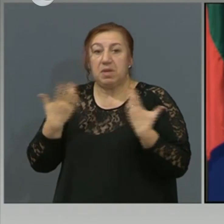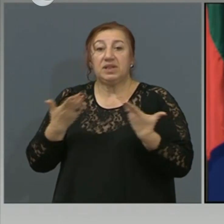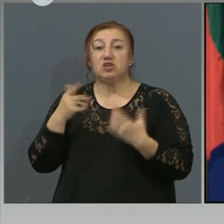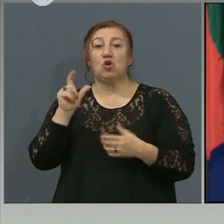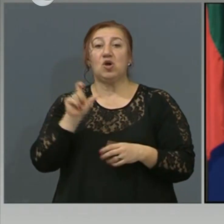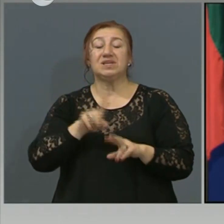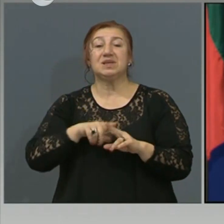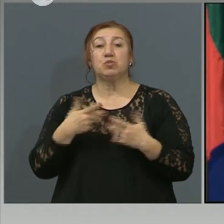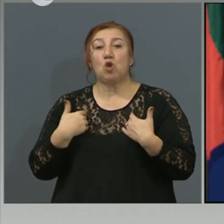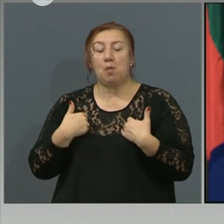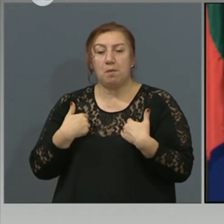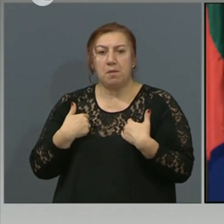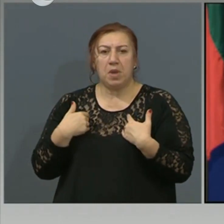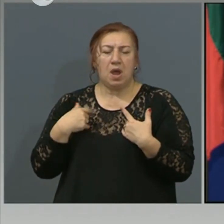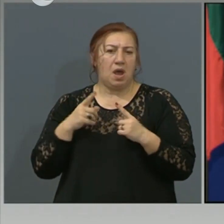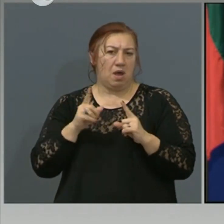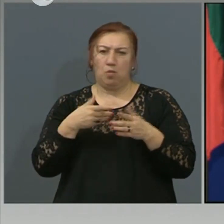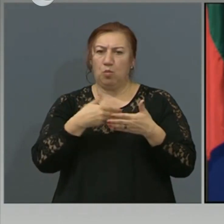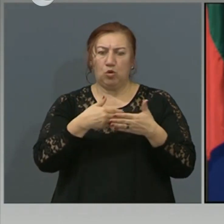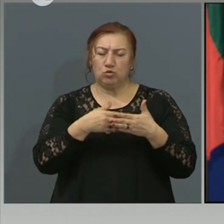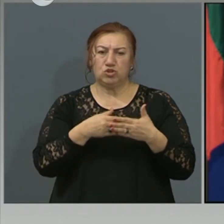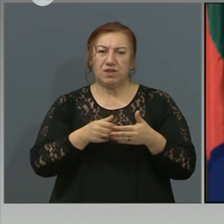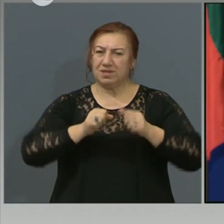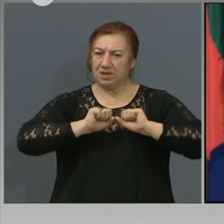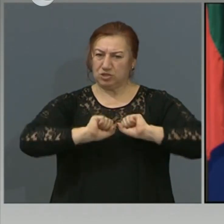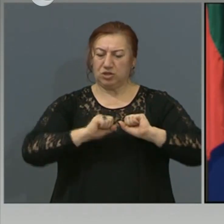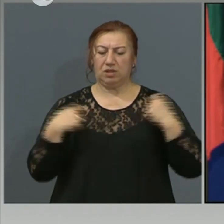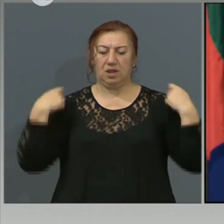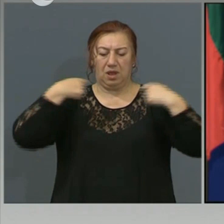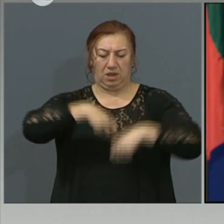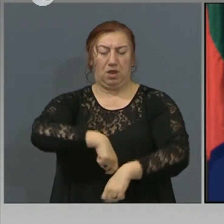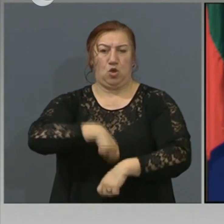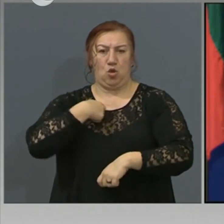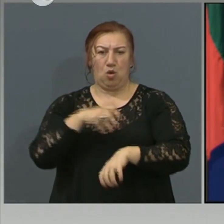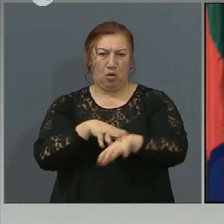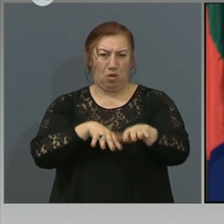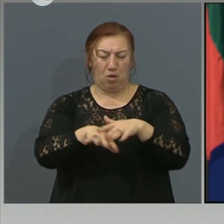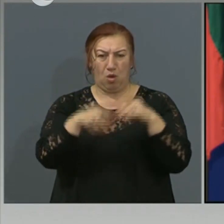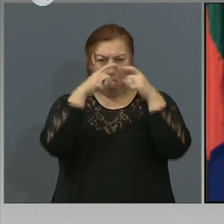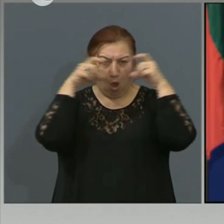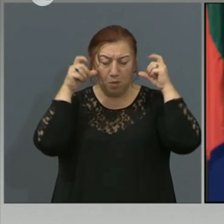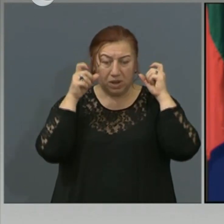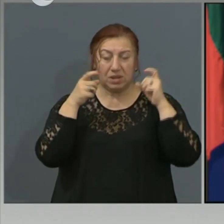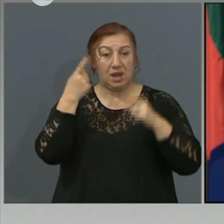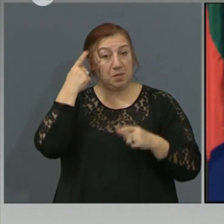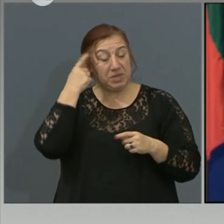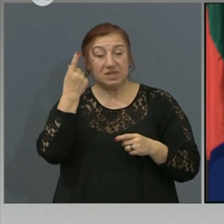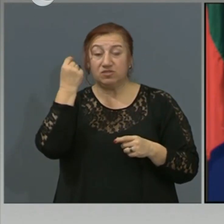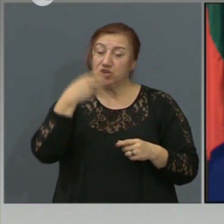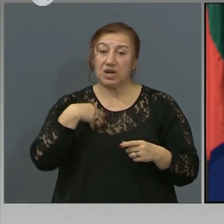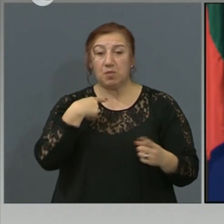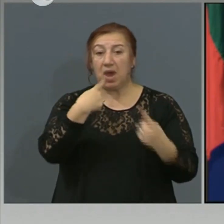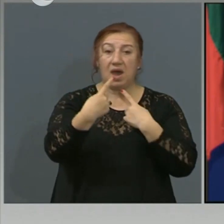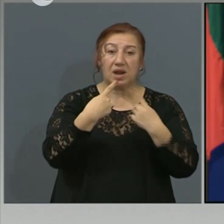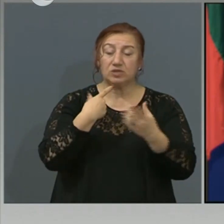пък по отношение на защитните облекла, мисля, че вчера е имало разговор между ръководството на